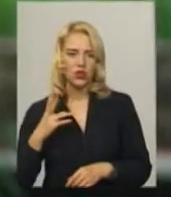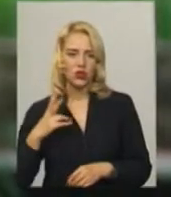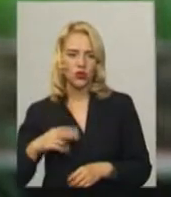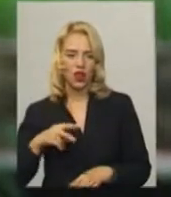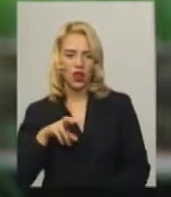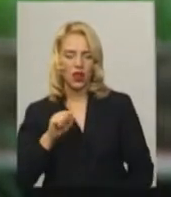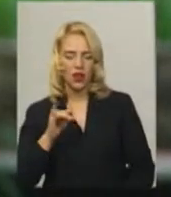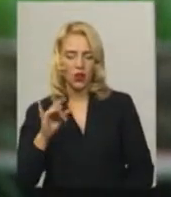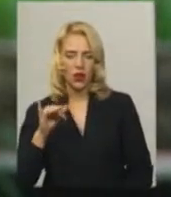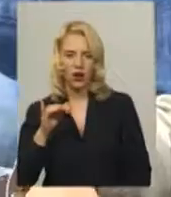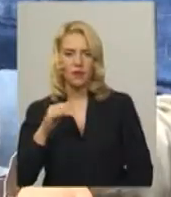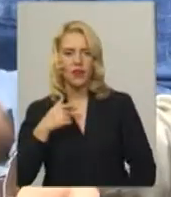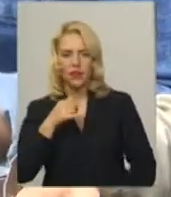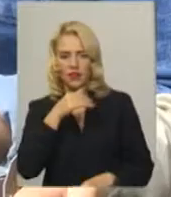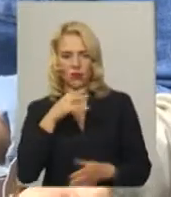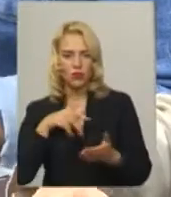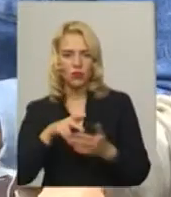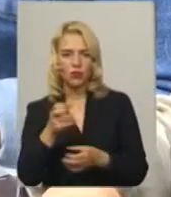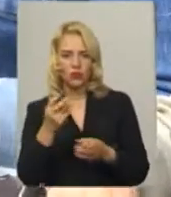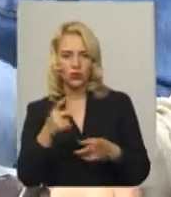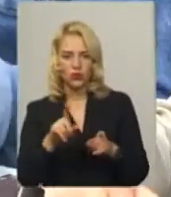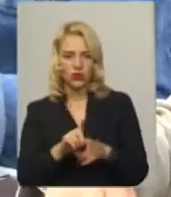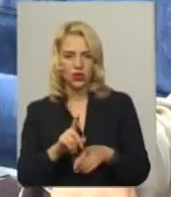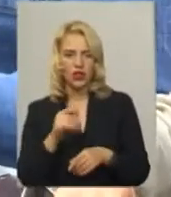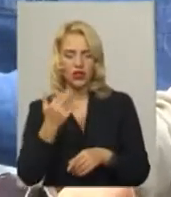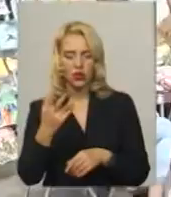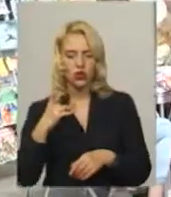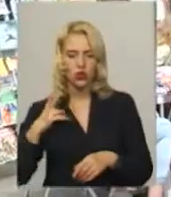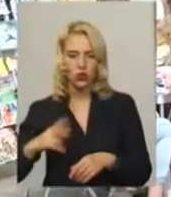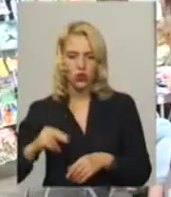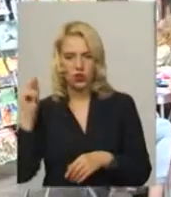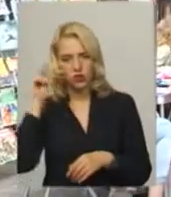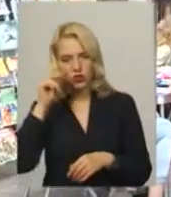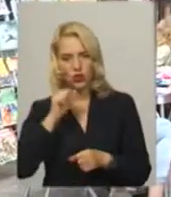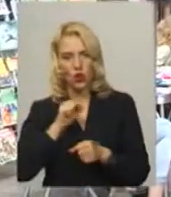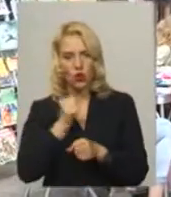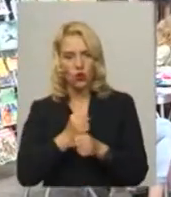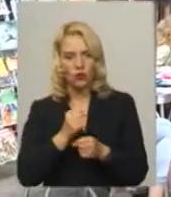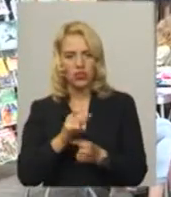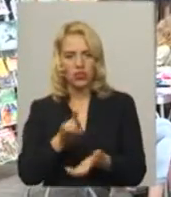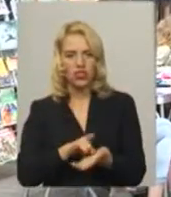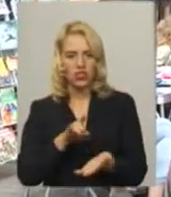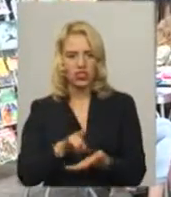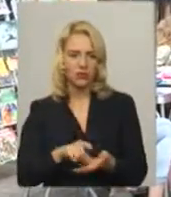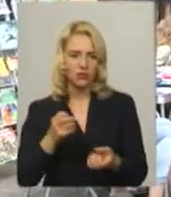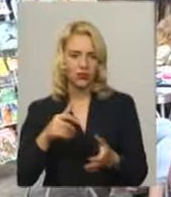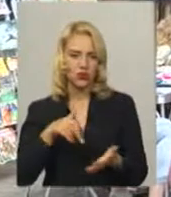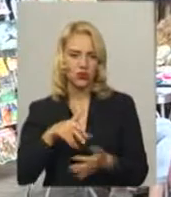що не змогли пройти повз майстер-клас. Та додає, що її дочка робила з паперу жабку. Проходили через сквер Шевченка і